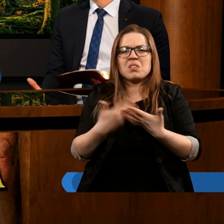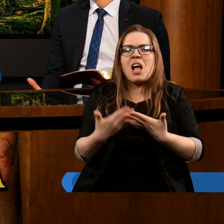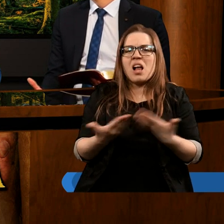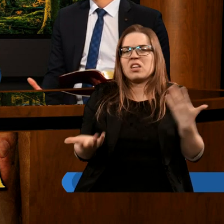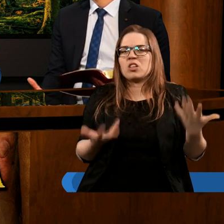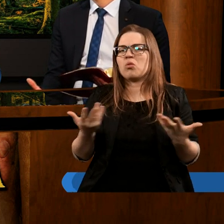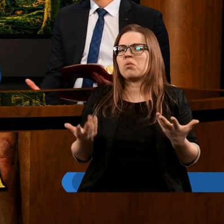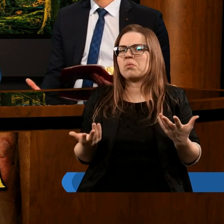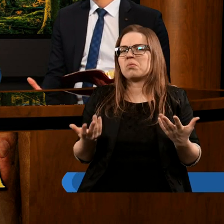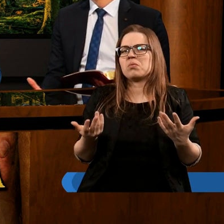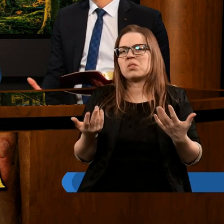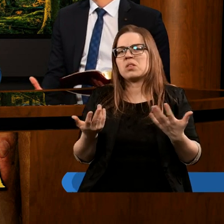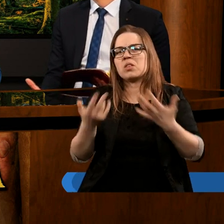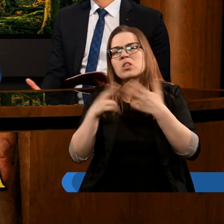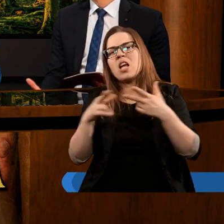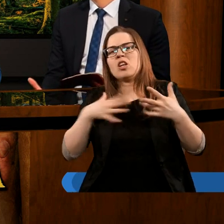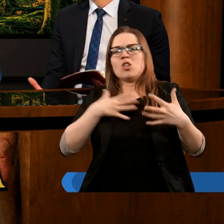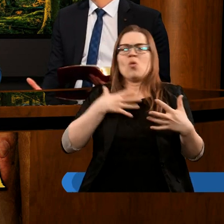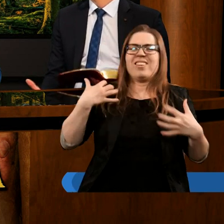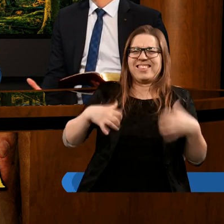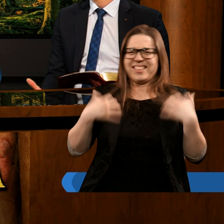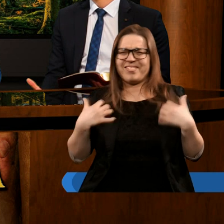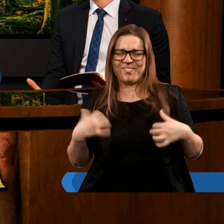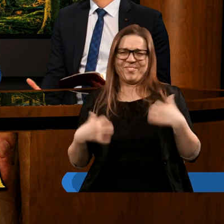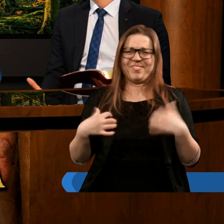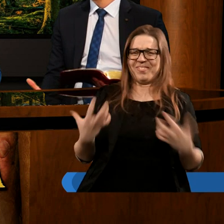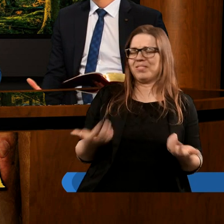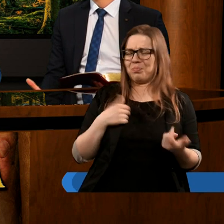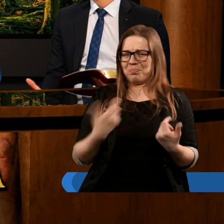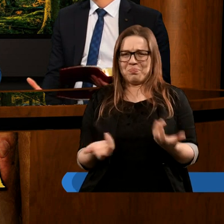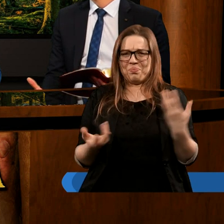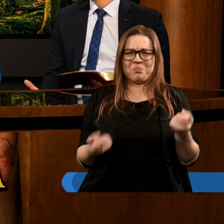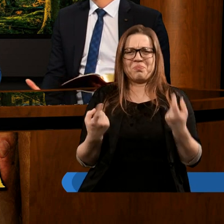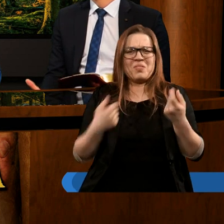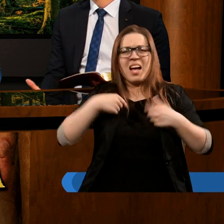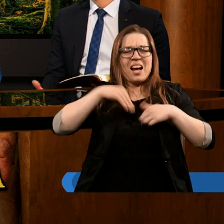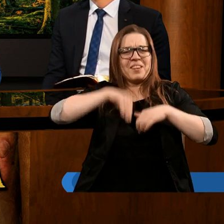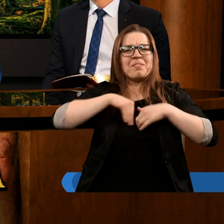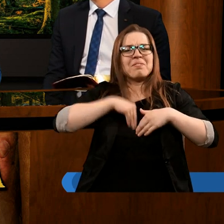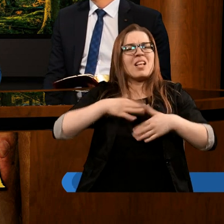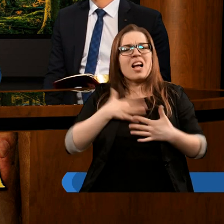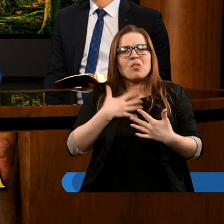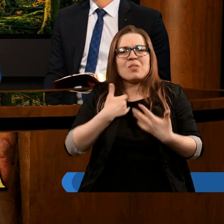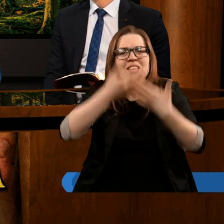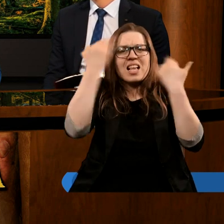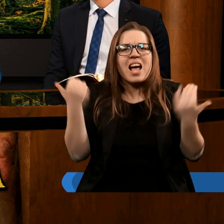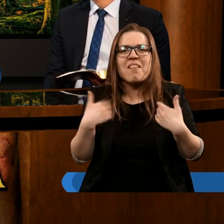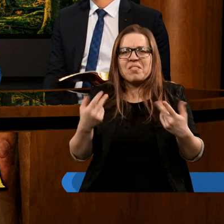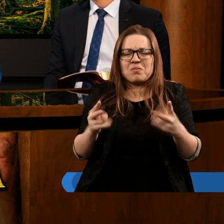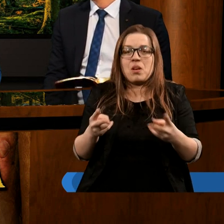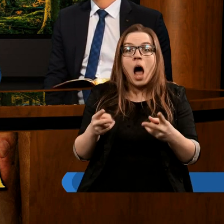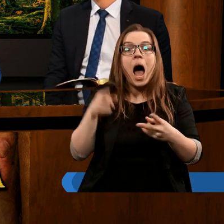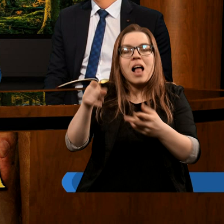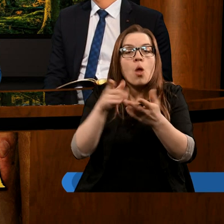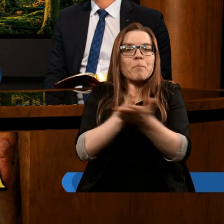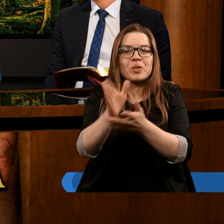gdzie wpadam w różne na przykład jakieś złości, jakieś takie dziwne stany. Wierzę, że często za nie odpowiedzialne są właśnie te